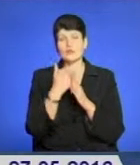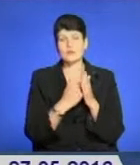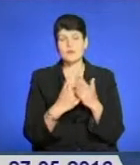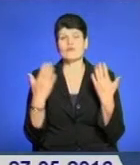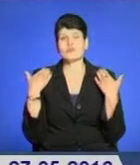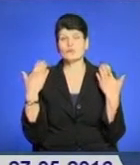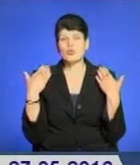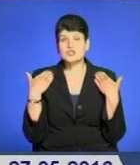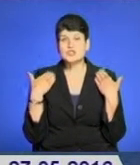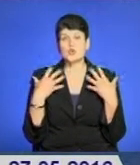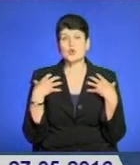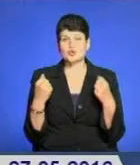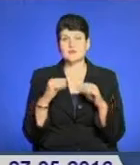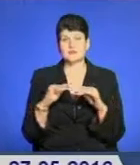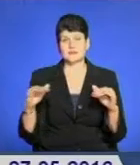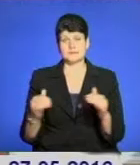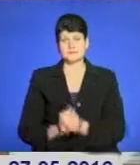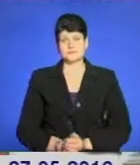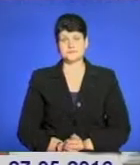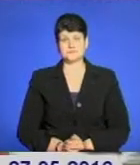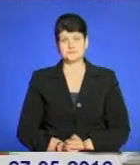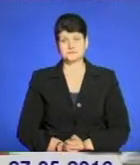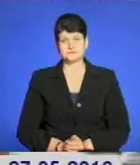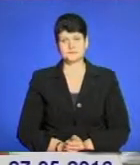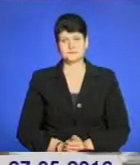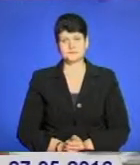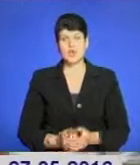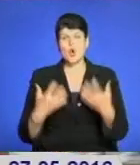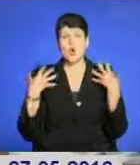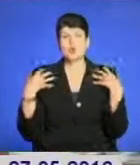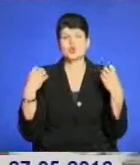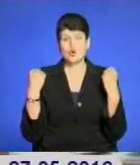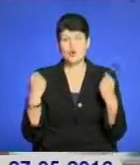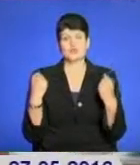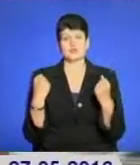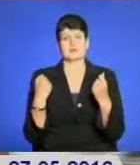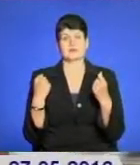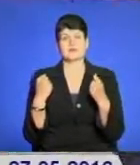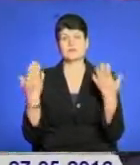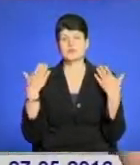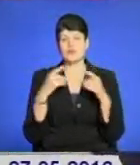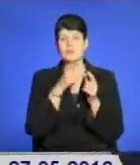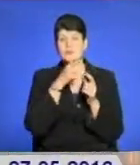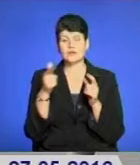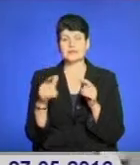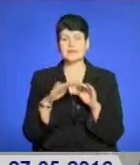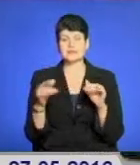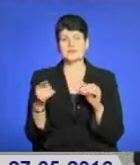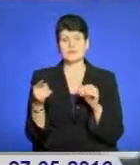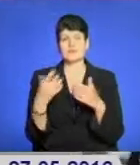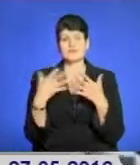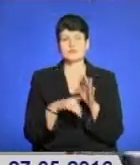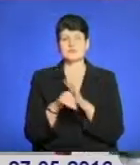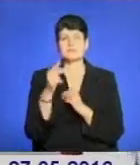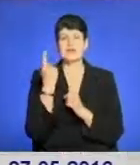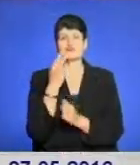школярів, у сюжеті Любові Гадомської. Оздоровчо-відпочинковий період для школярів Тернопілля розпочнеться уже з